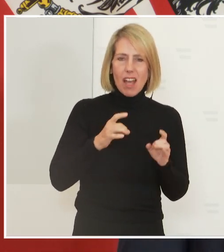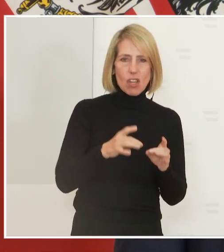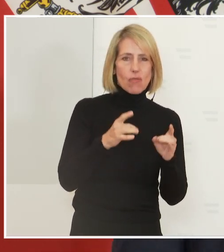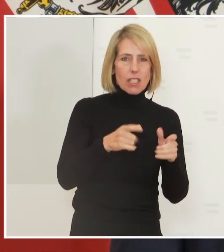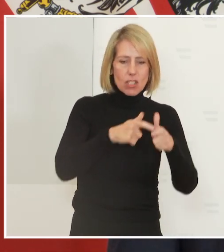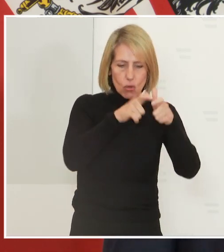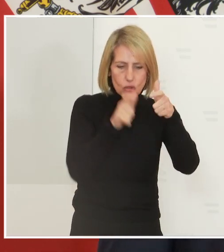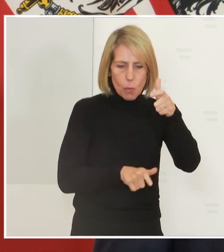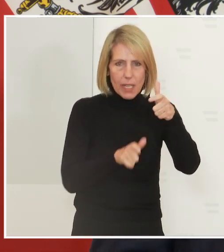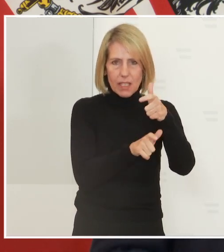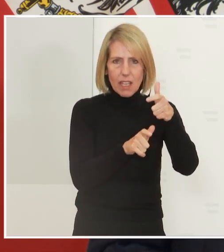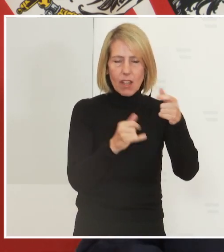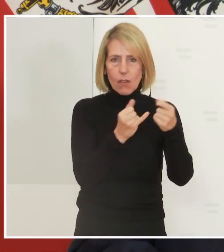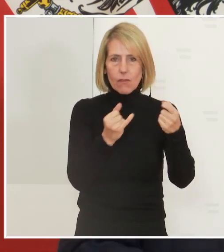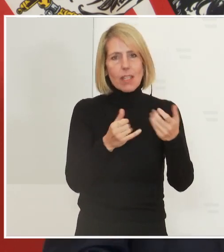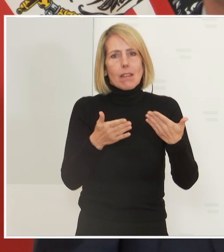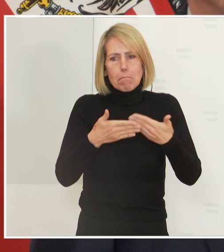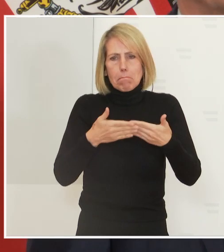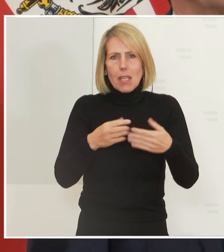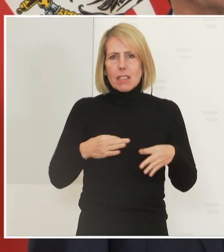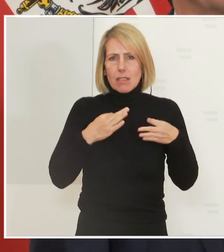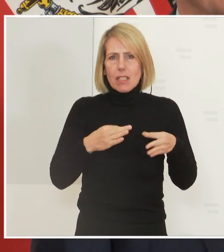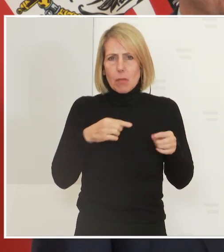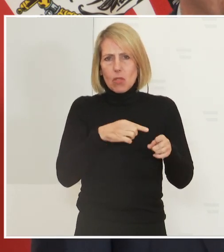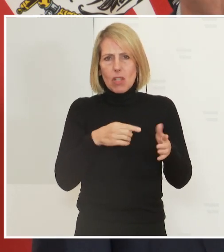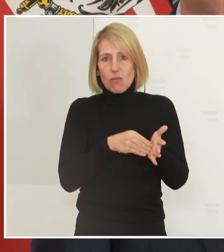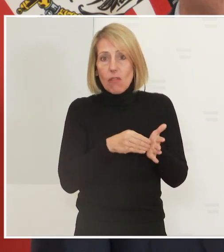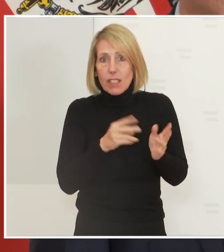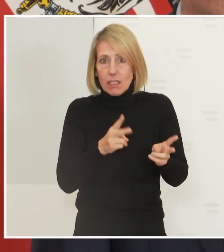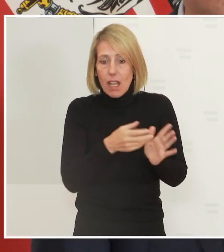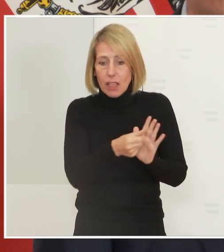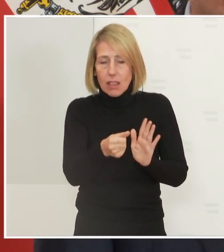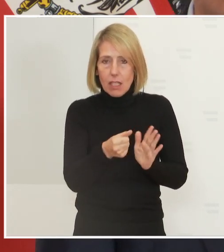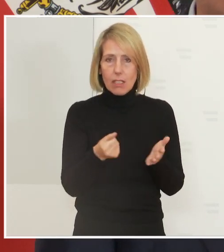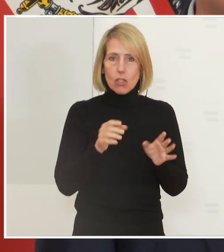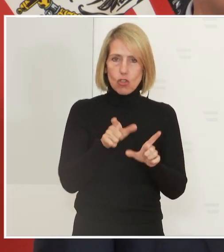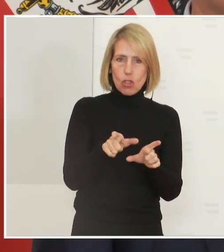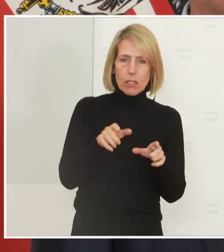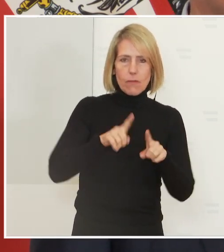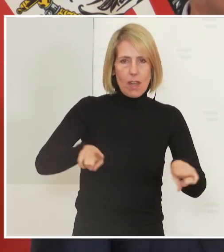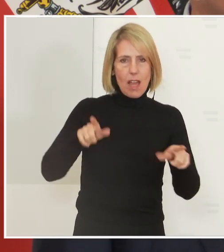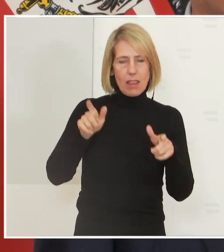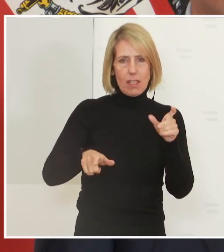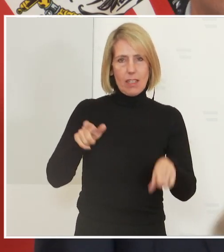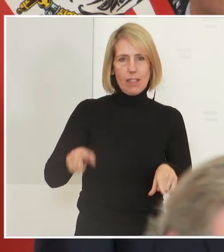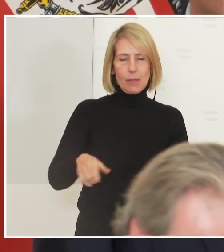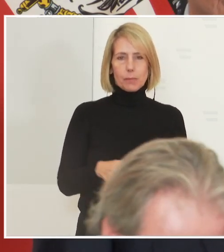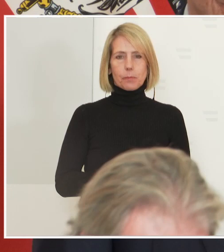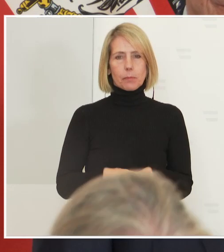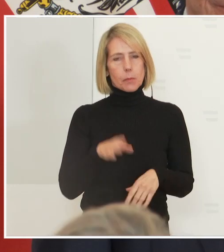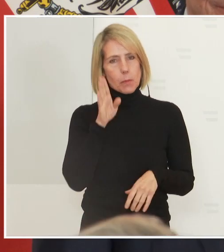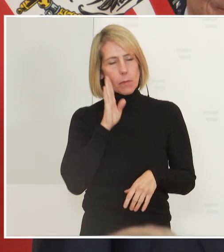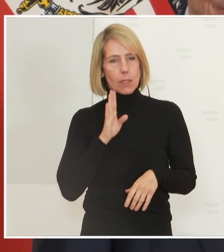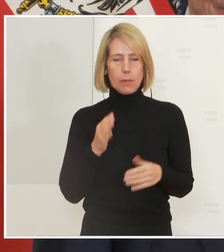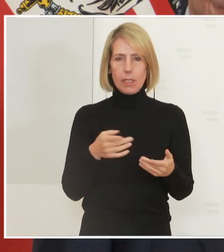Ort der Nächstenliebe. Ich appelliere an alle Menschen, bitte halten Sie sich daran. Sie schützen sich